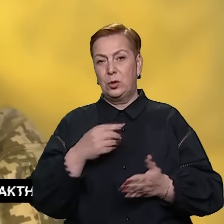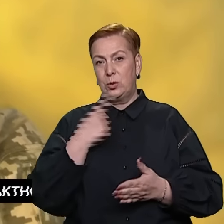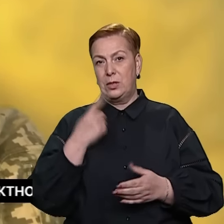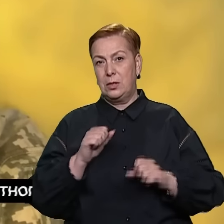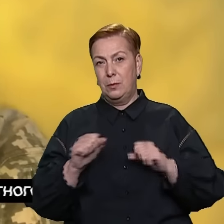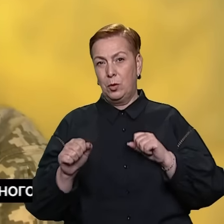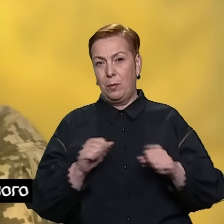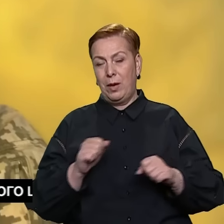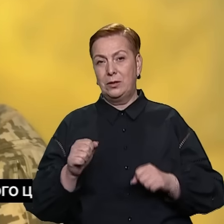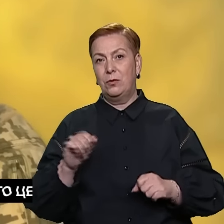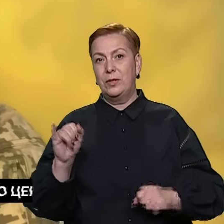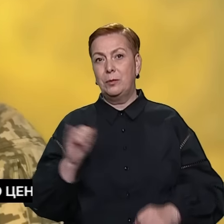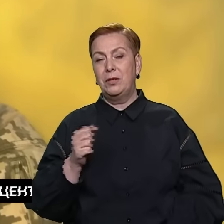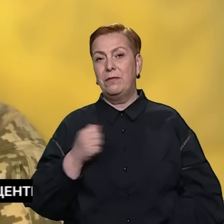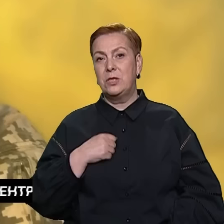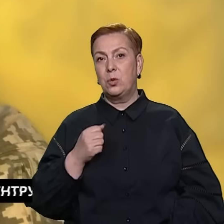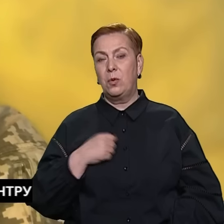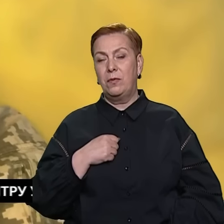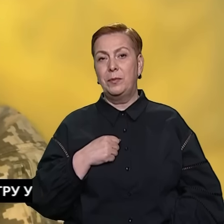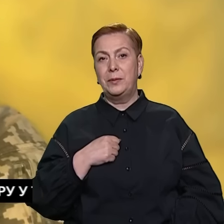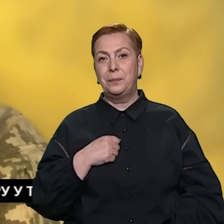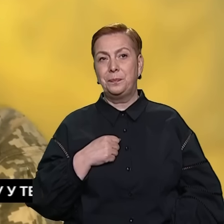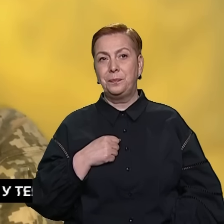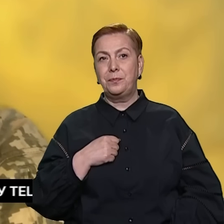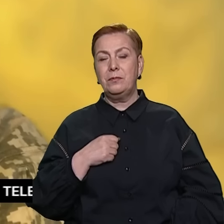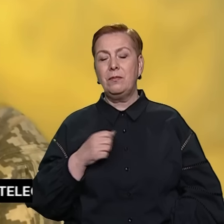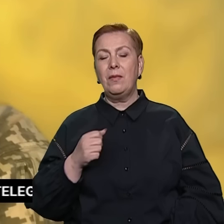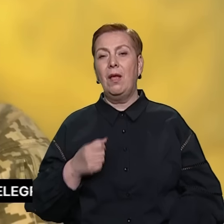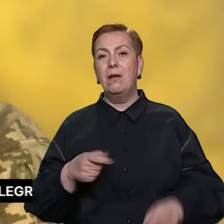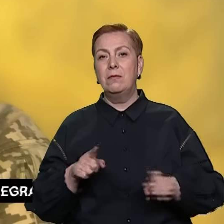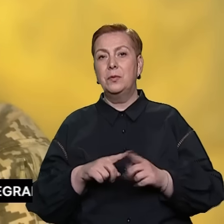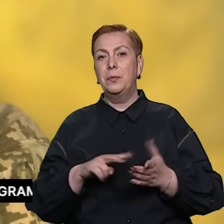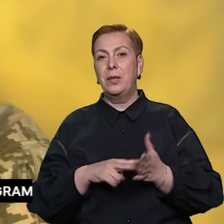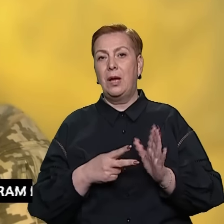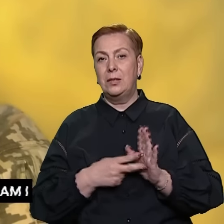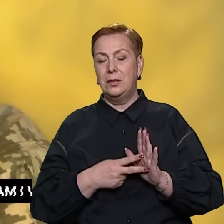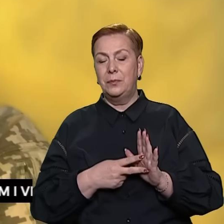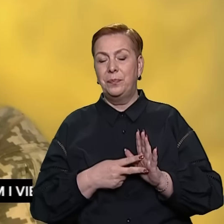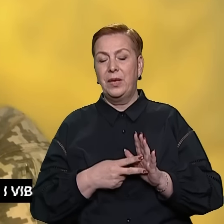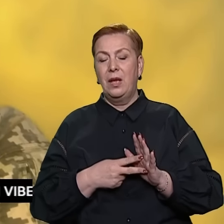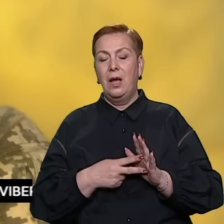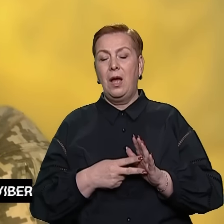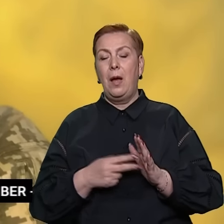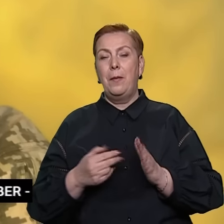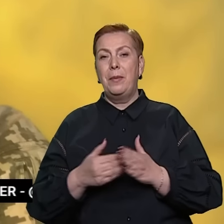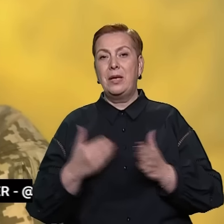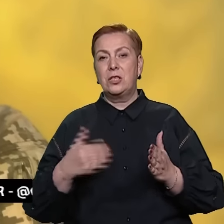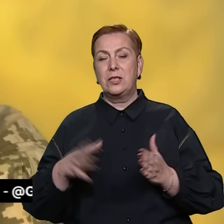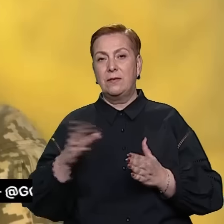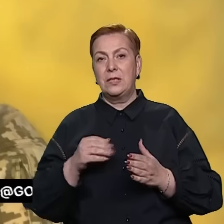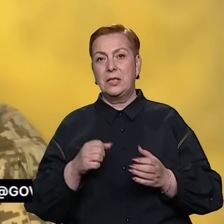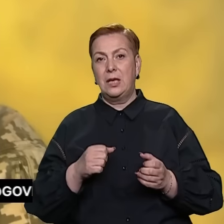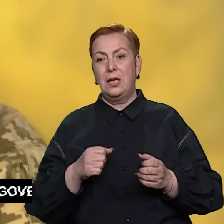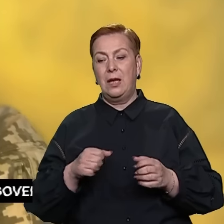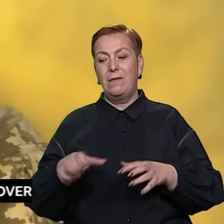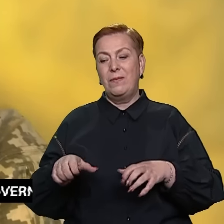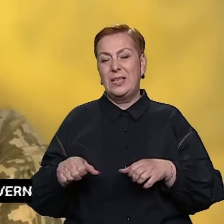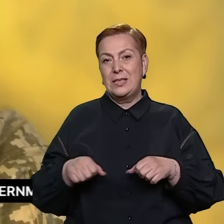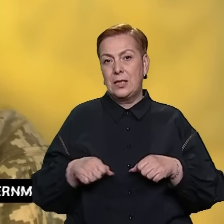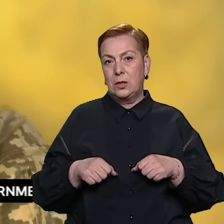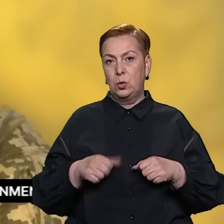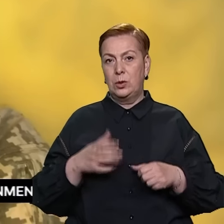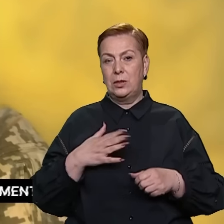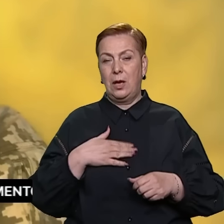російськими військовими, ставилося в тому плані, що перш за все відтягнути наші резерви, ресурси. Коли з